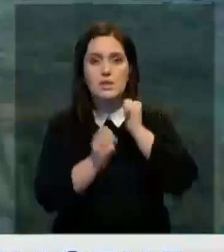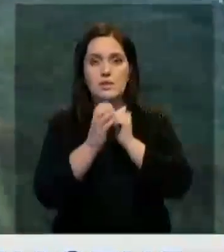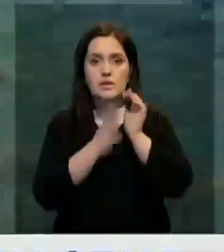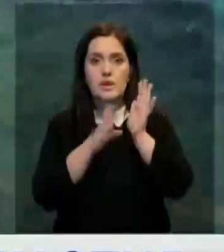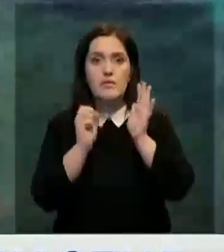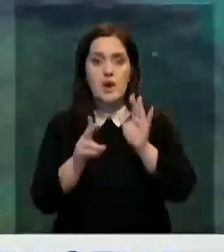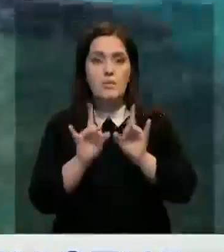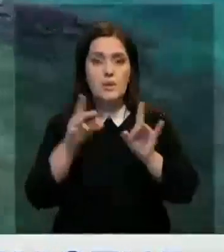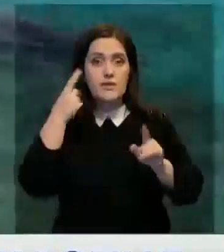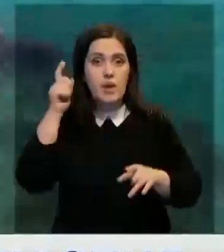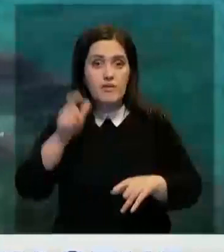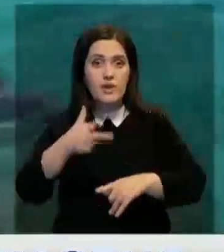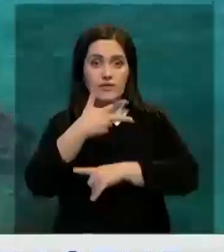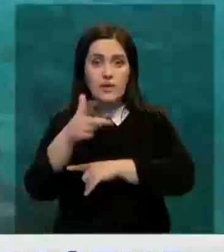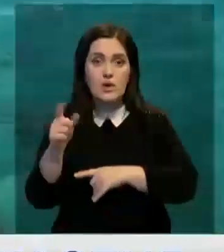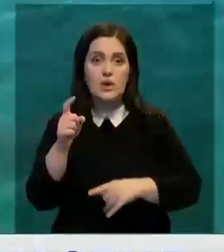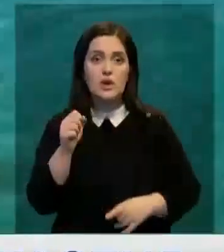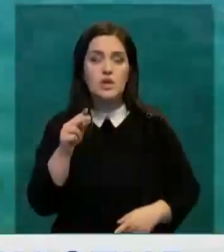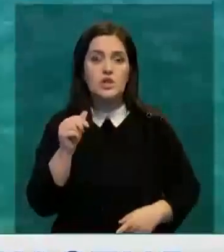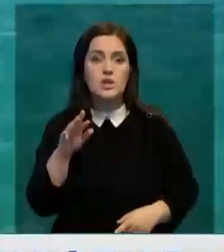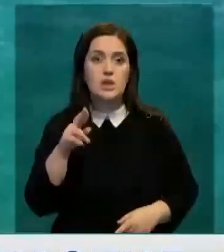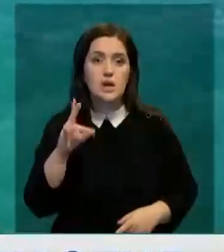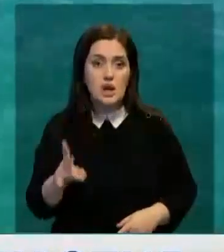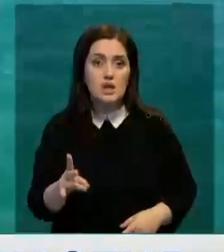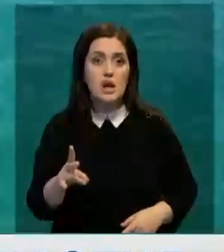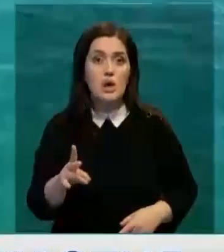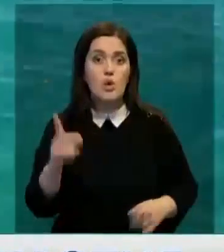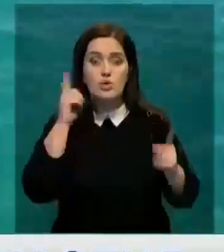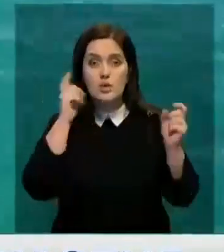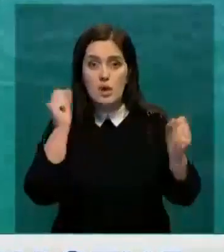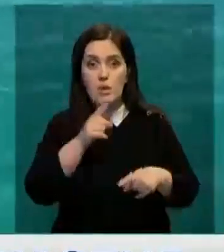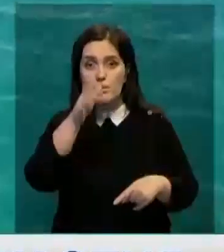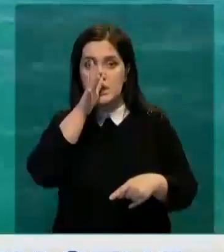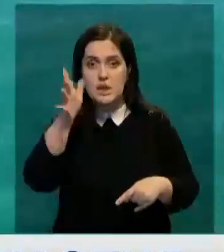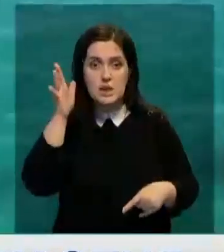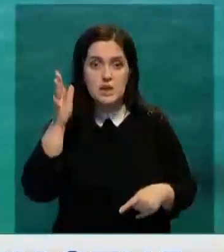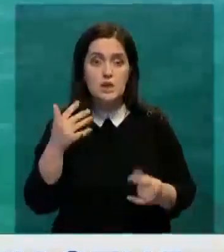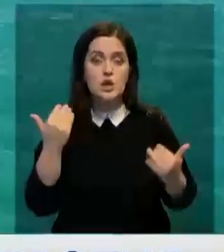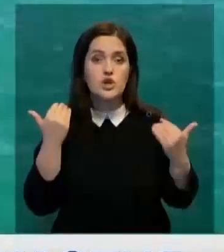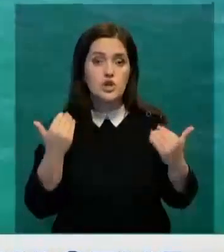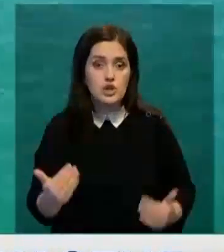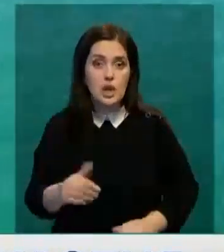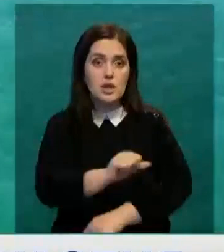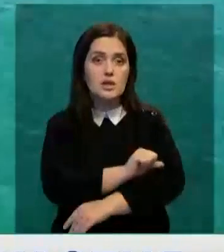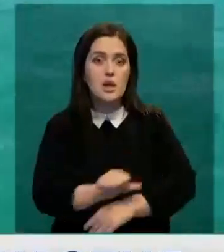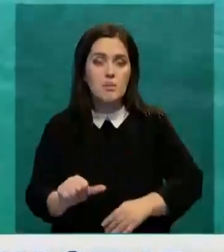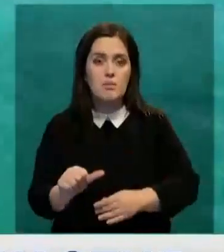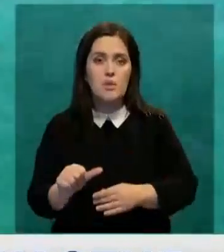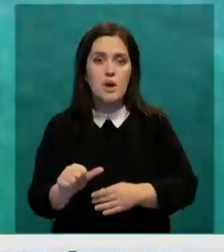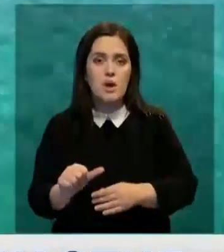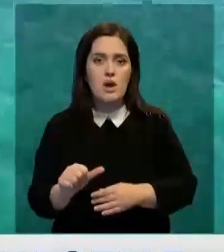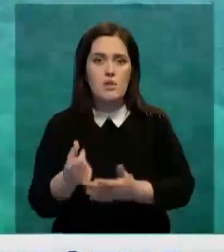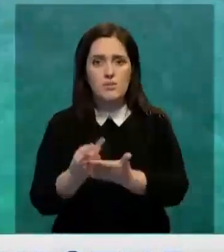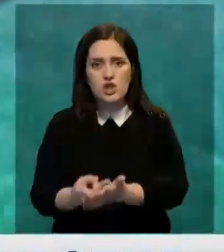века. По словам автора видео Сергея Хачатряна, об этом месте он узнал около пяти лет назад. Сейчас